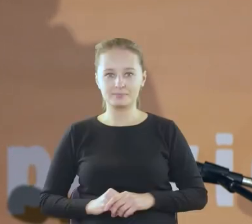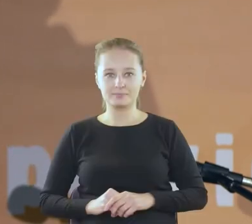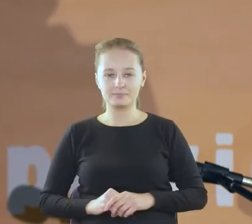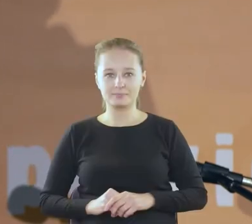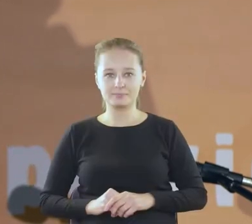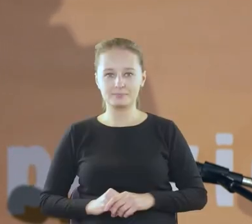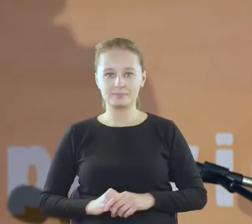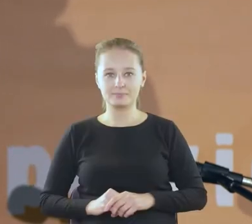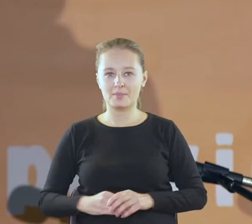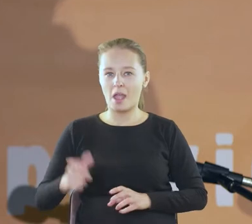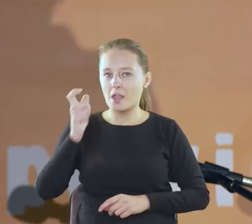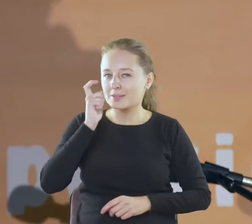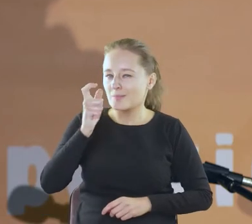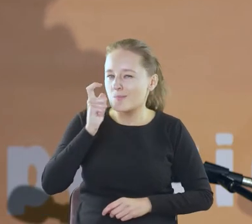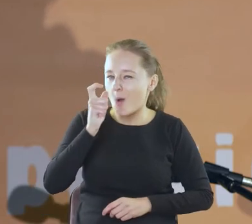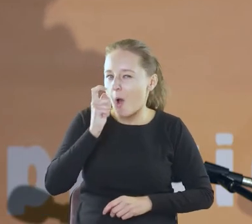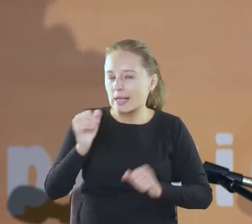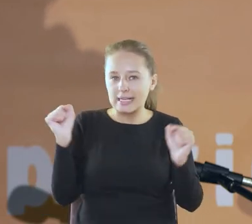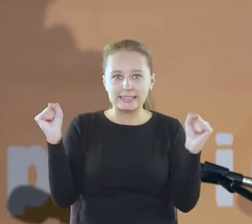Zbrodnia to niesłychana.